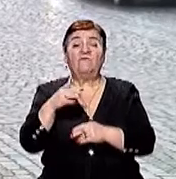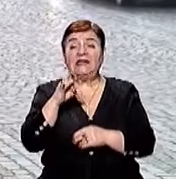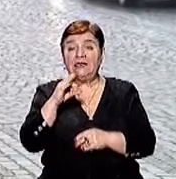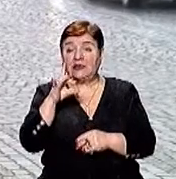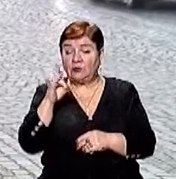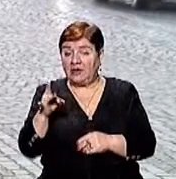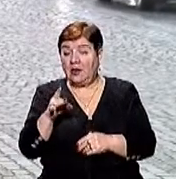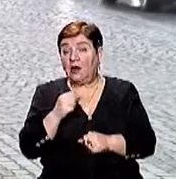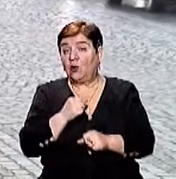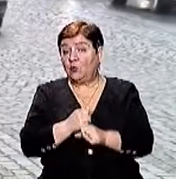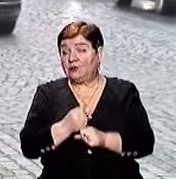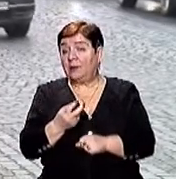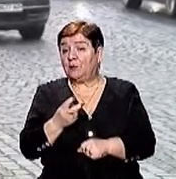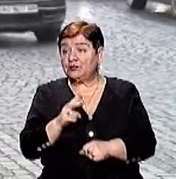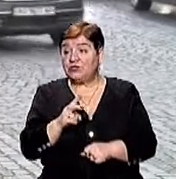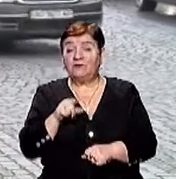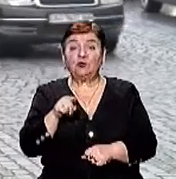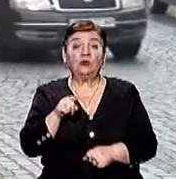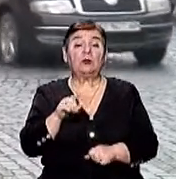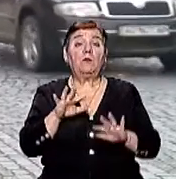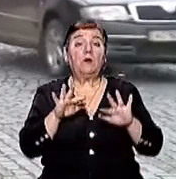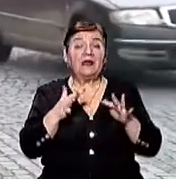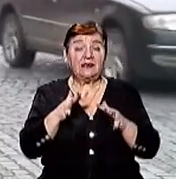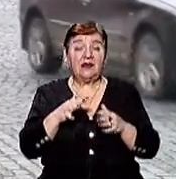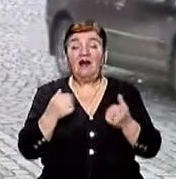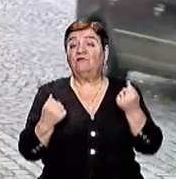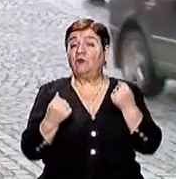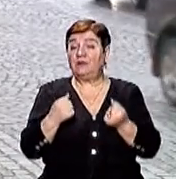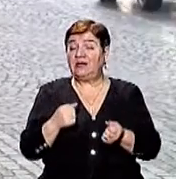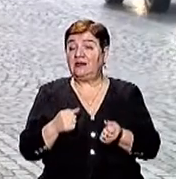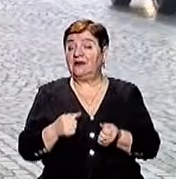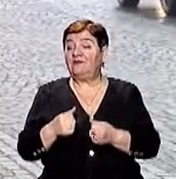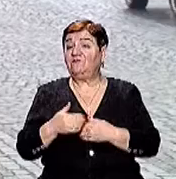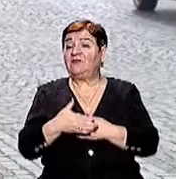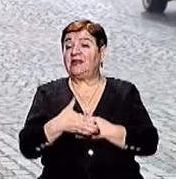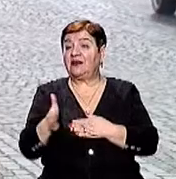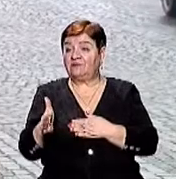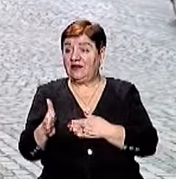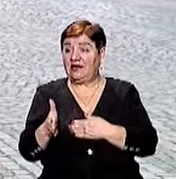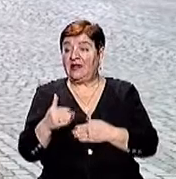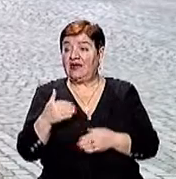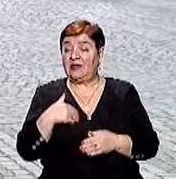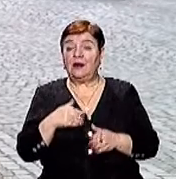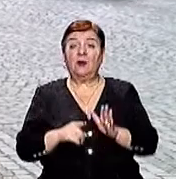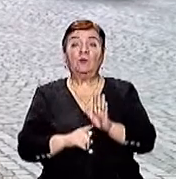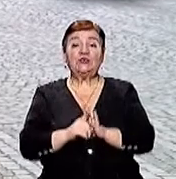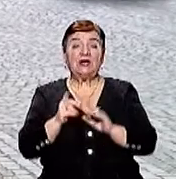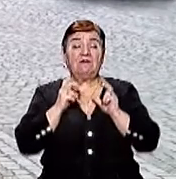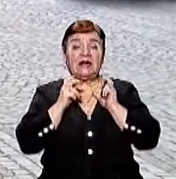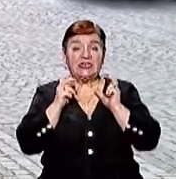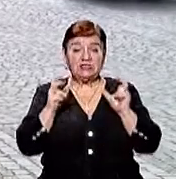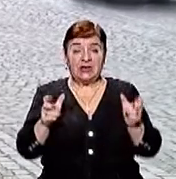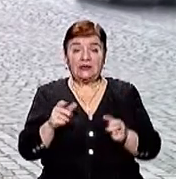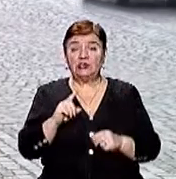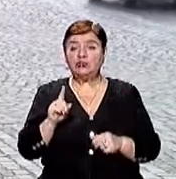Проплата пройшла, нормально, але в той момент, коли я розраховувався, водій підскочив свого кисла Я відкрив двері в салон і почав мені вучно кричати,